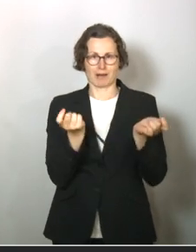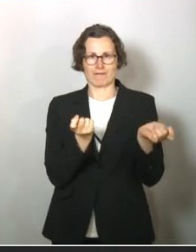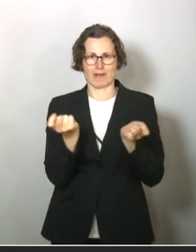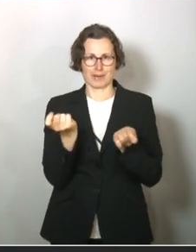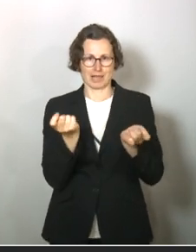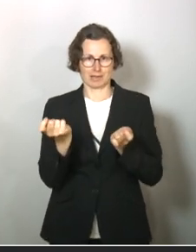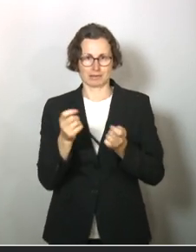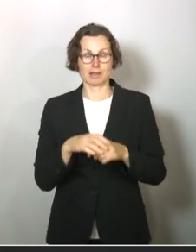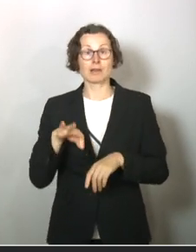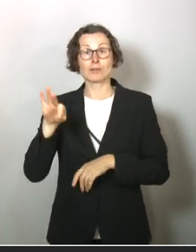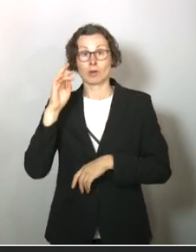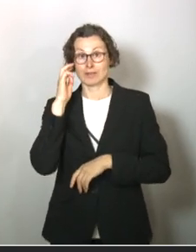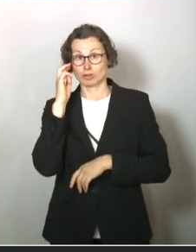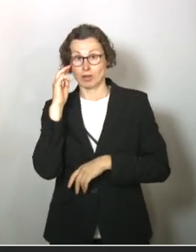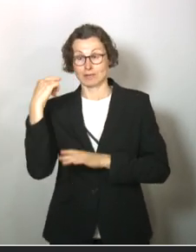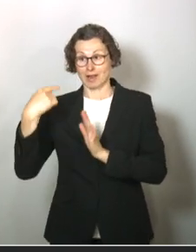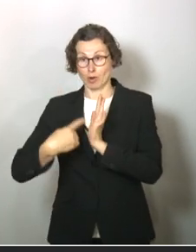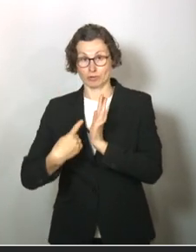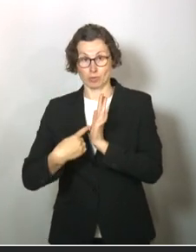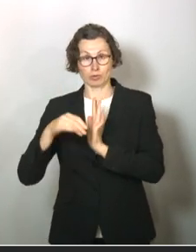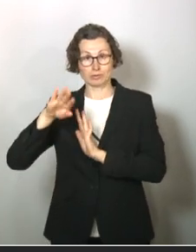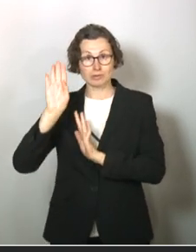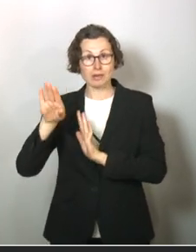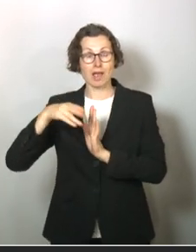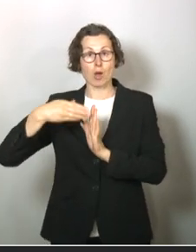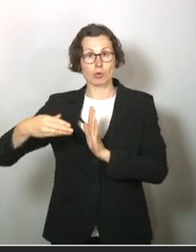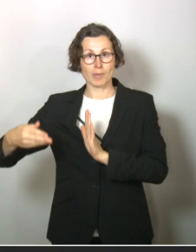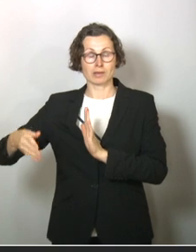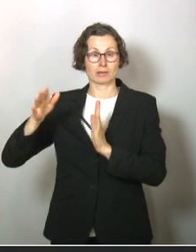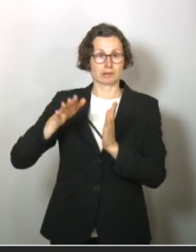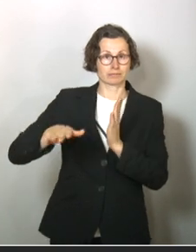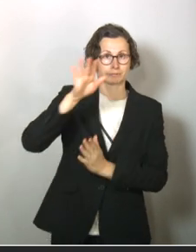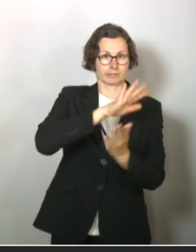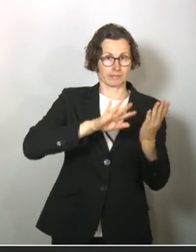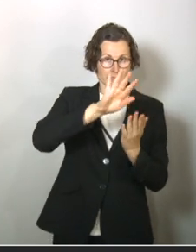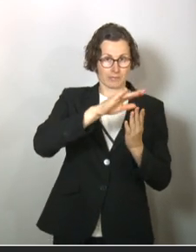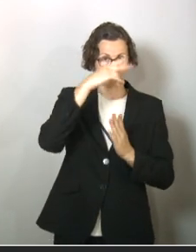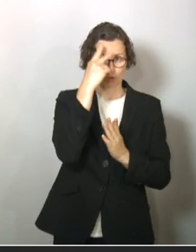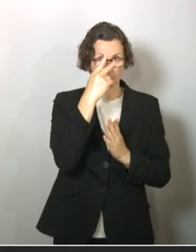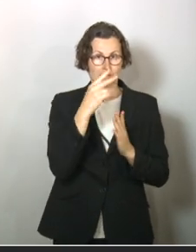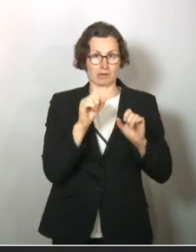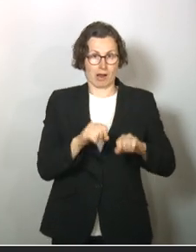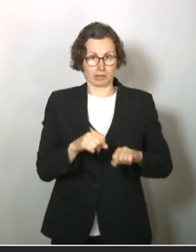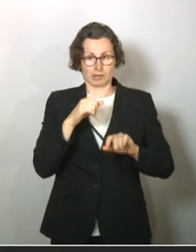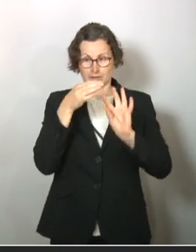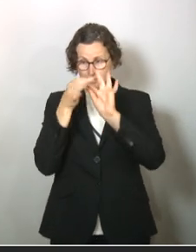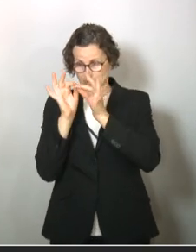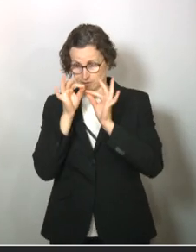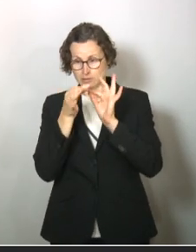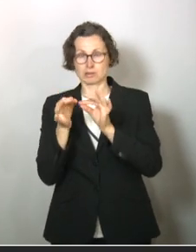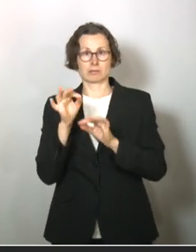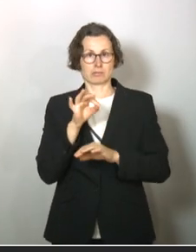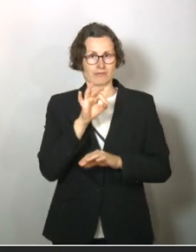Das ist für die Wissenschaft eine Herausforderung, nämlich ihre Argumente so zu bringen, dass das verständlich ist in einem größeren Rahmen von